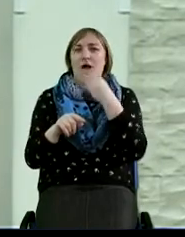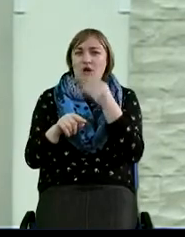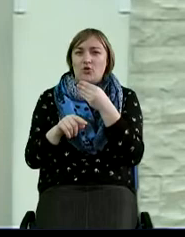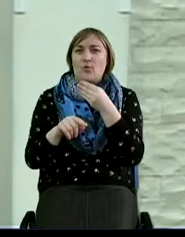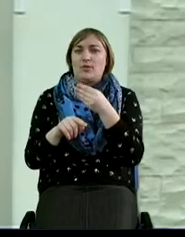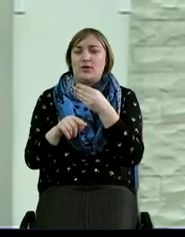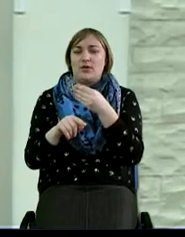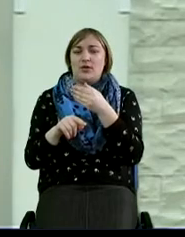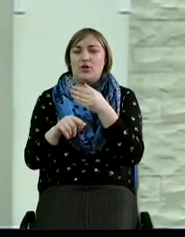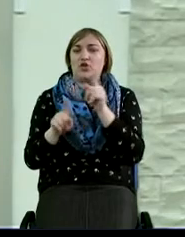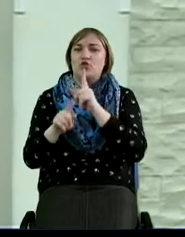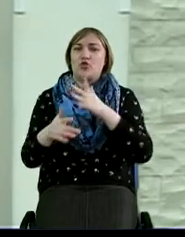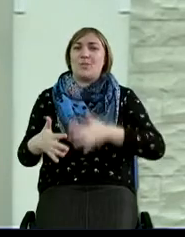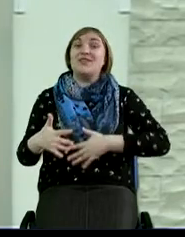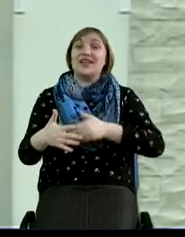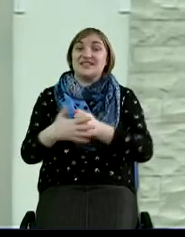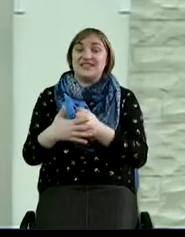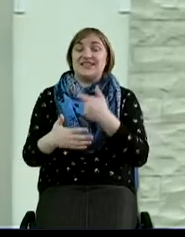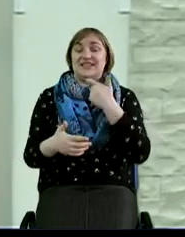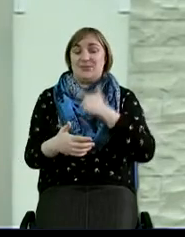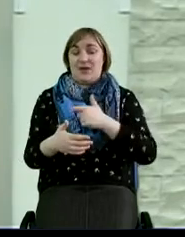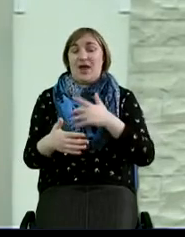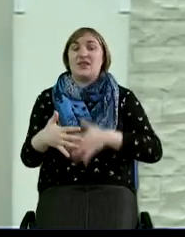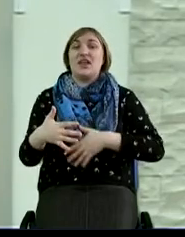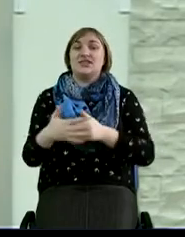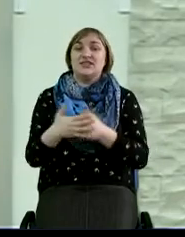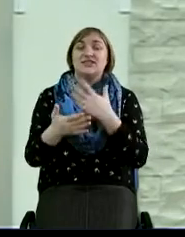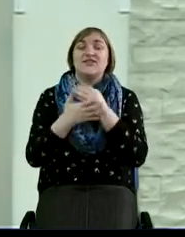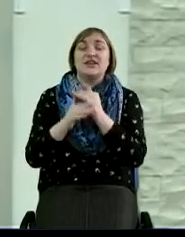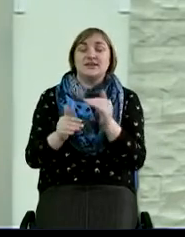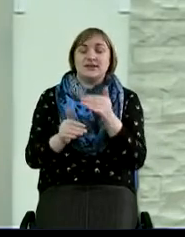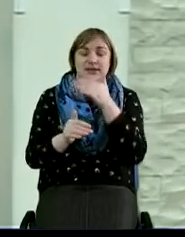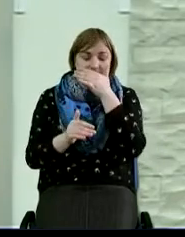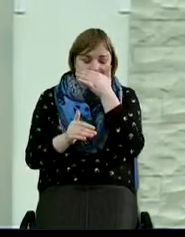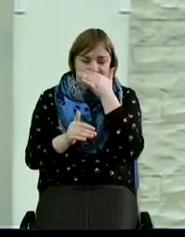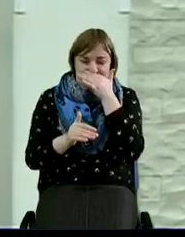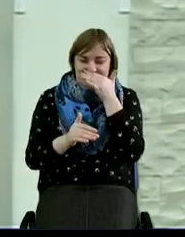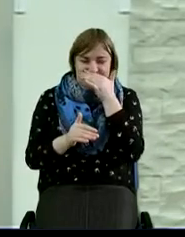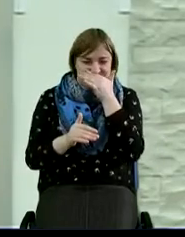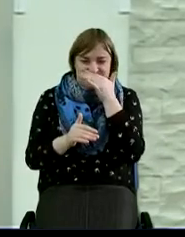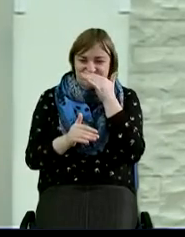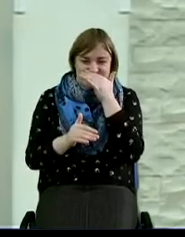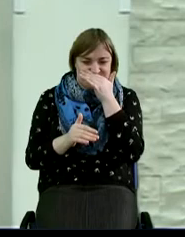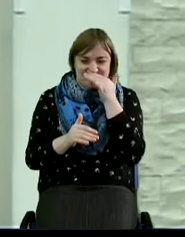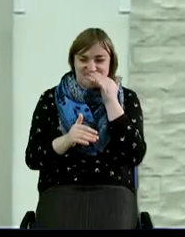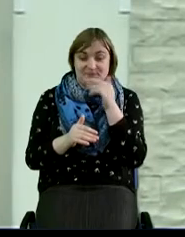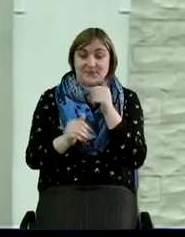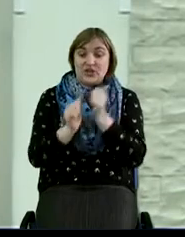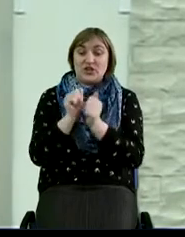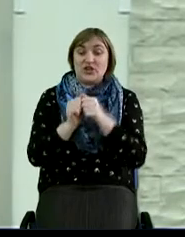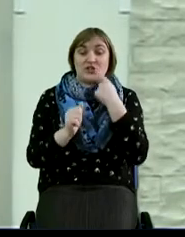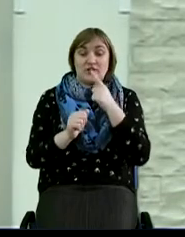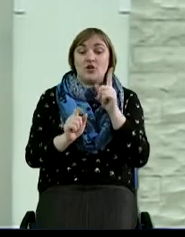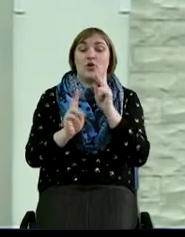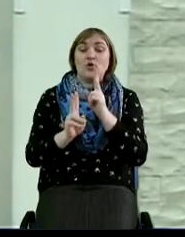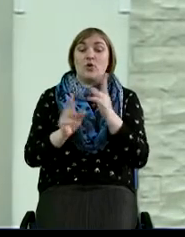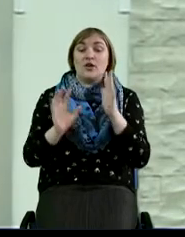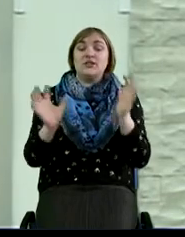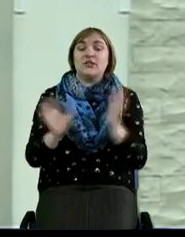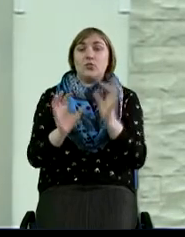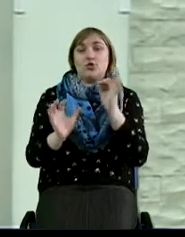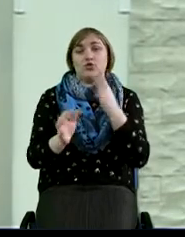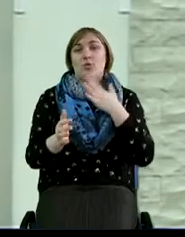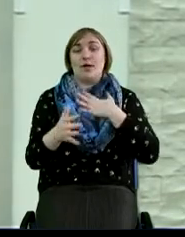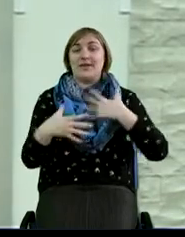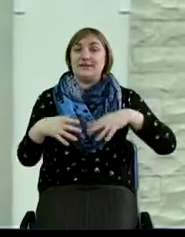для того, чтобы насытить себя, насытить своих детей. И как всегда часто говорят, ну а кто же позаботится о моей семье, кто же будет зарабатывать, кто же